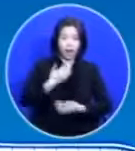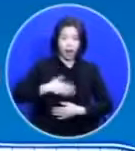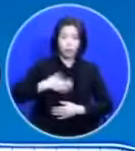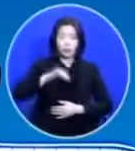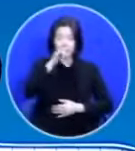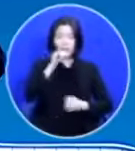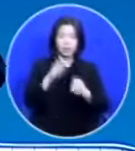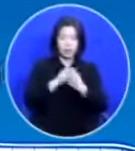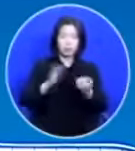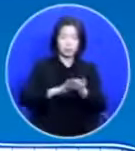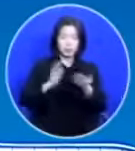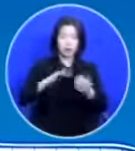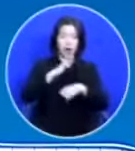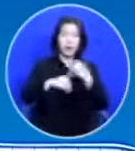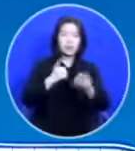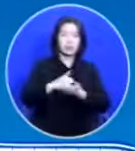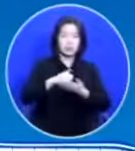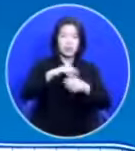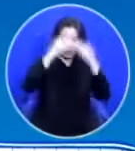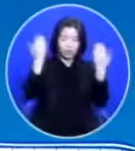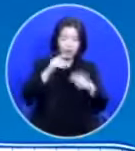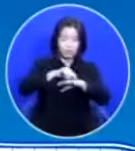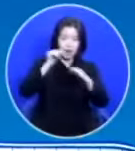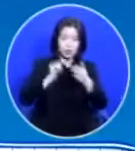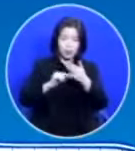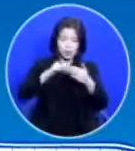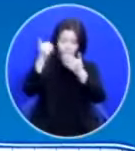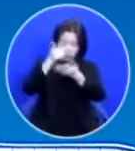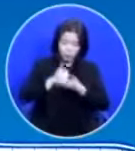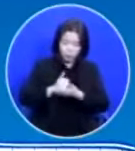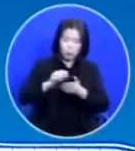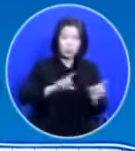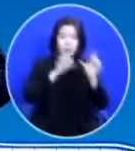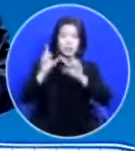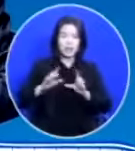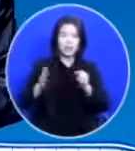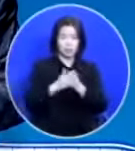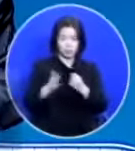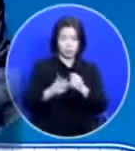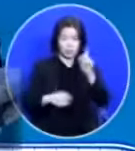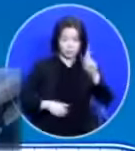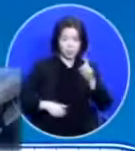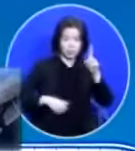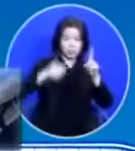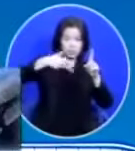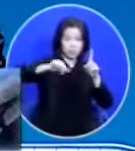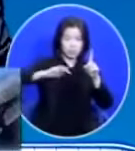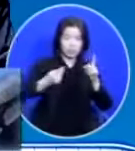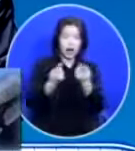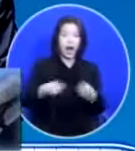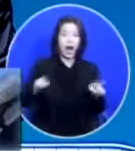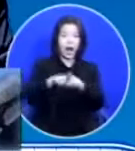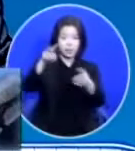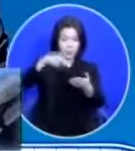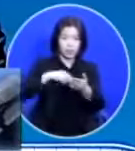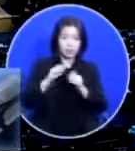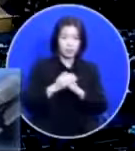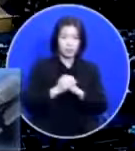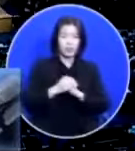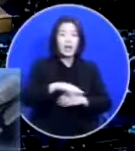하나님을 다 마음에 모시고 사니까 11절 말씀을 우리 같이 한번 읽겠습니다